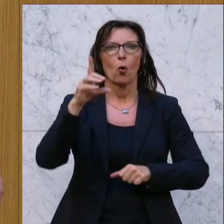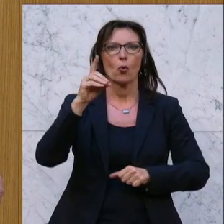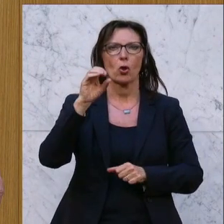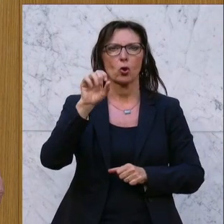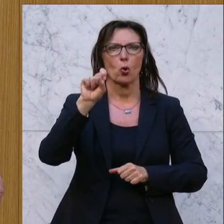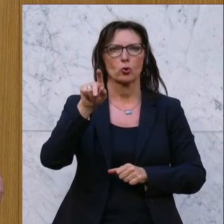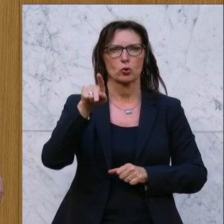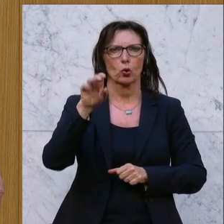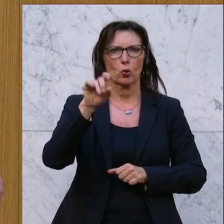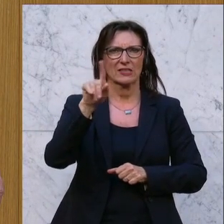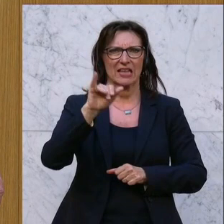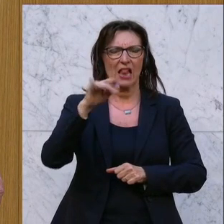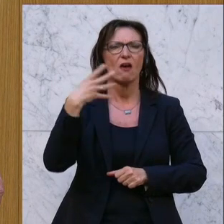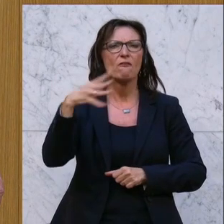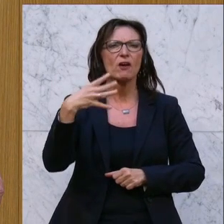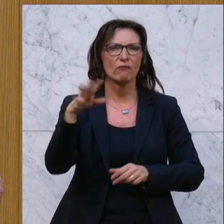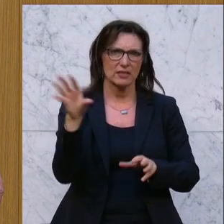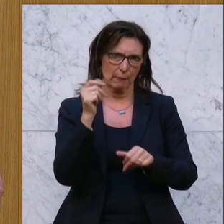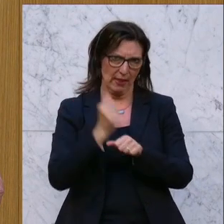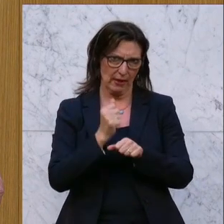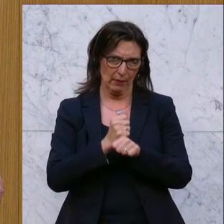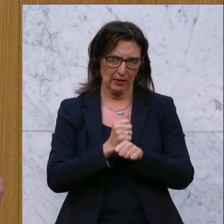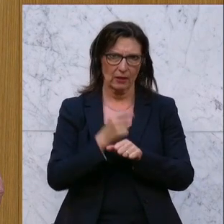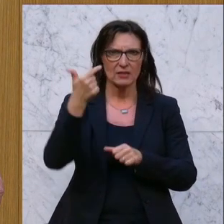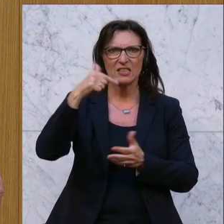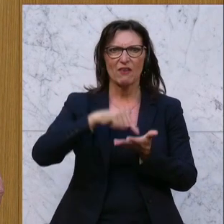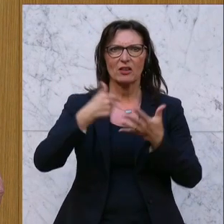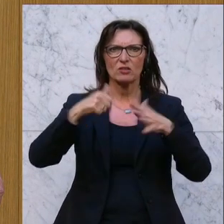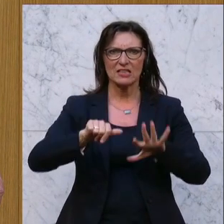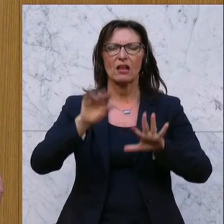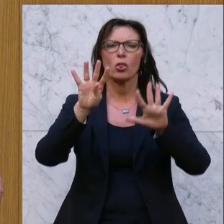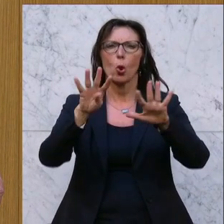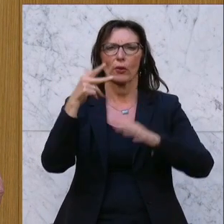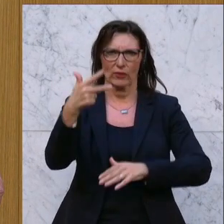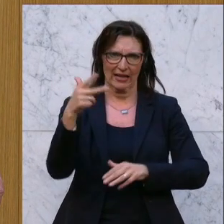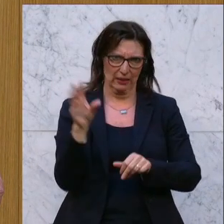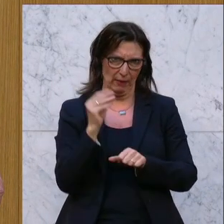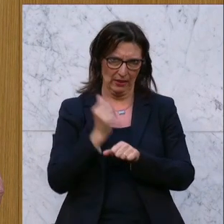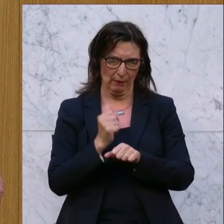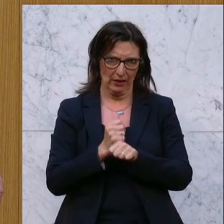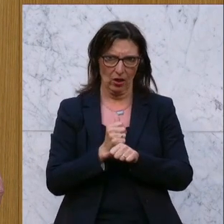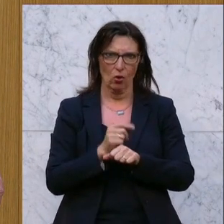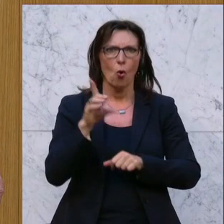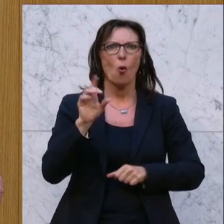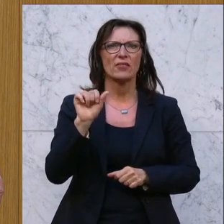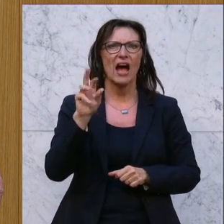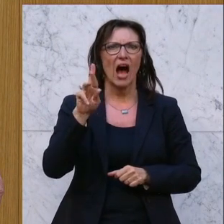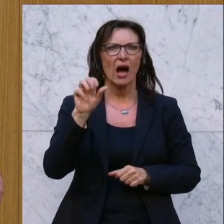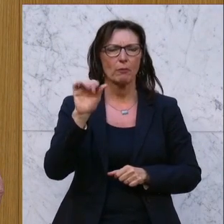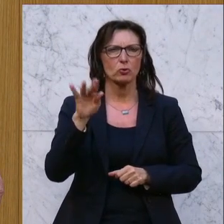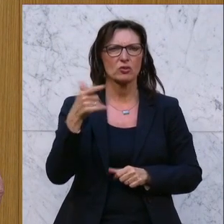2017 44 Mitarbeiter, 2016 39 Mitarbeiter. Und unter Dara Bosch 2013